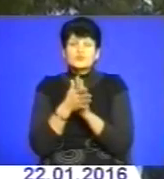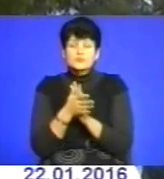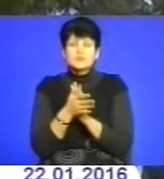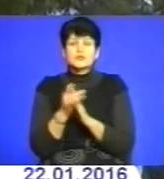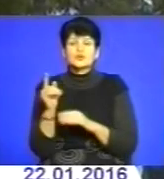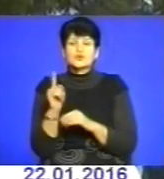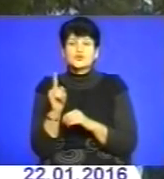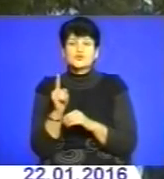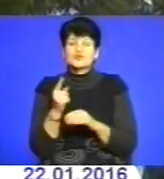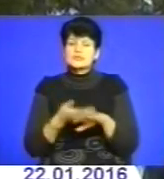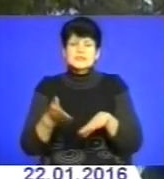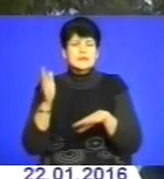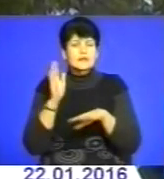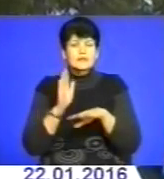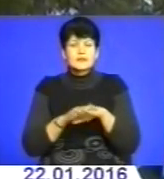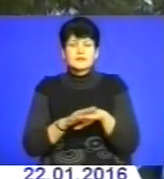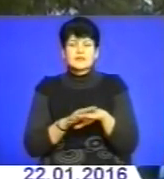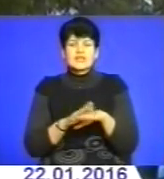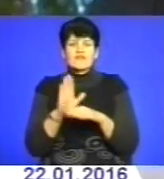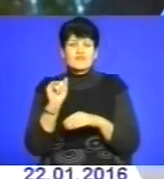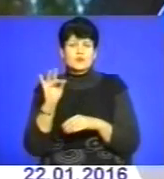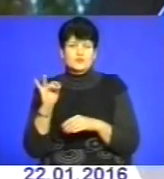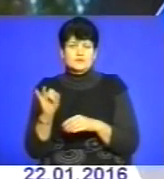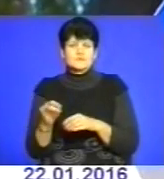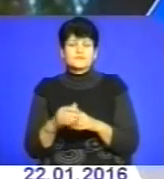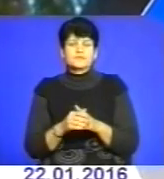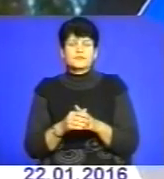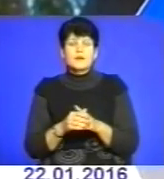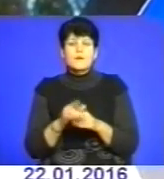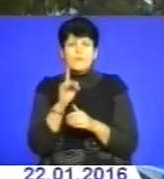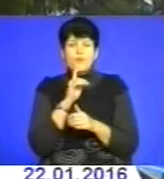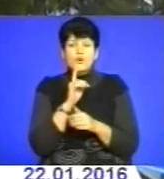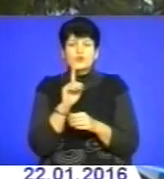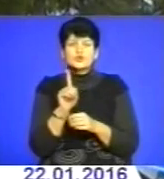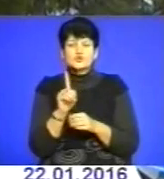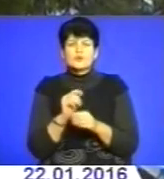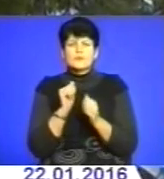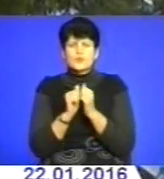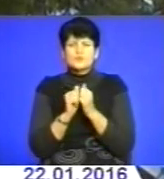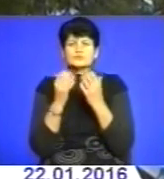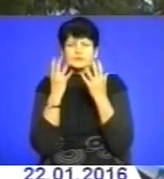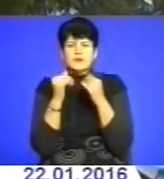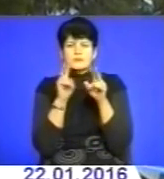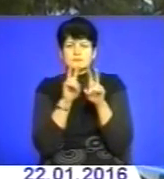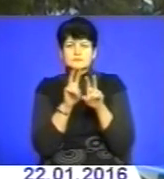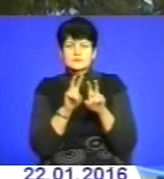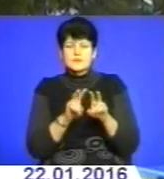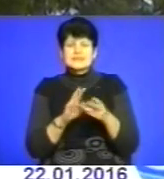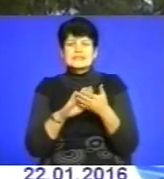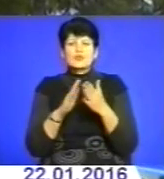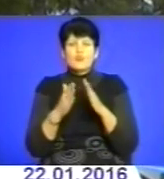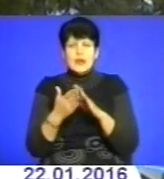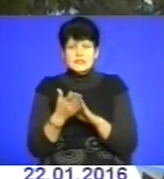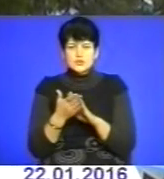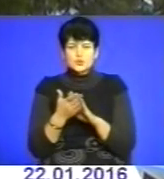складний сам по собі вірус. Поки що ми щоденно відслідковуємо ситуацію